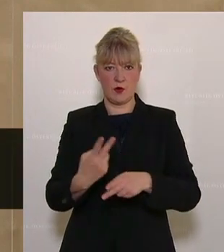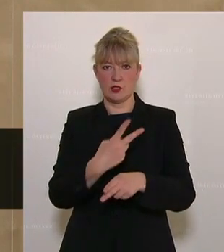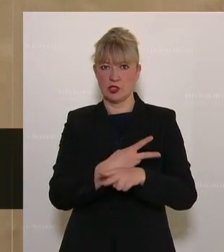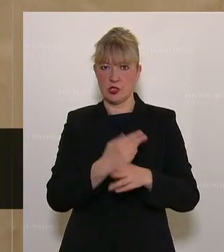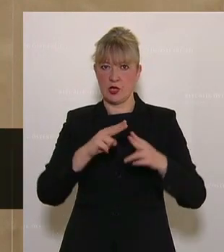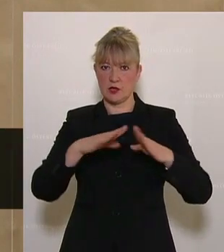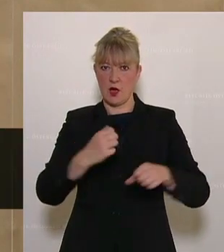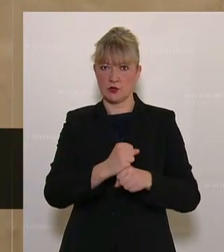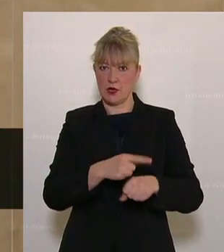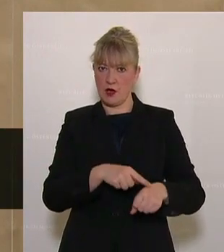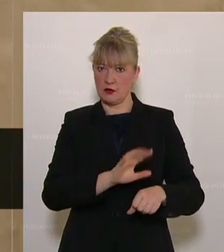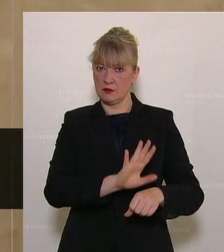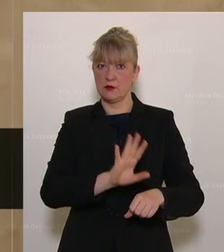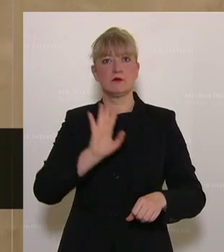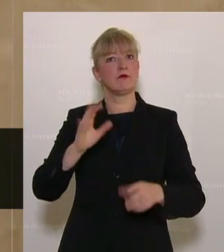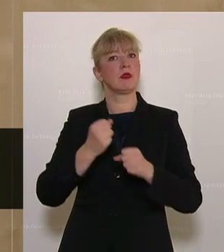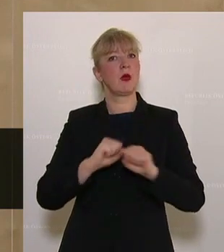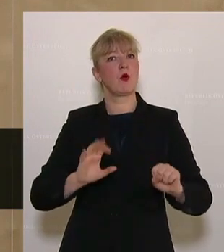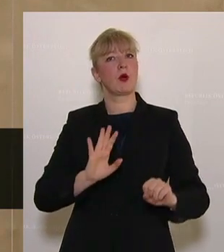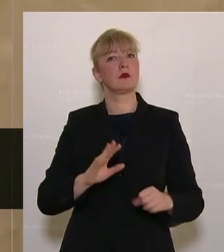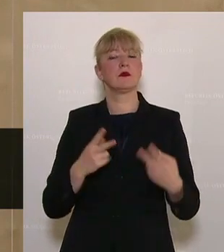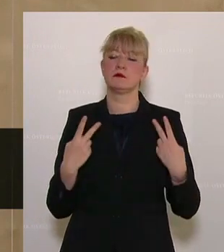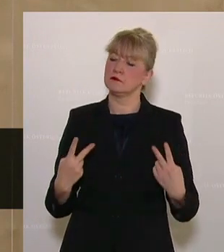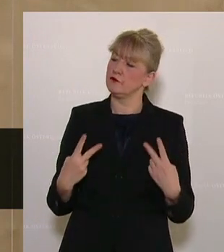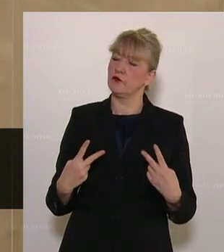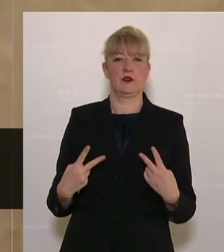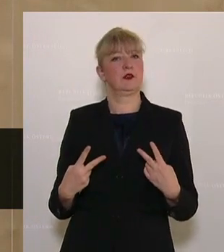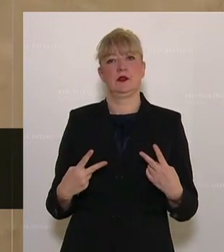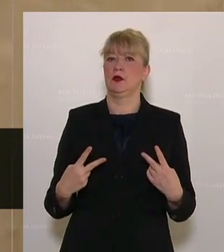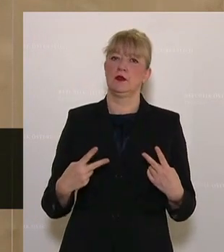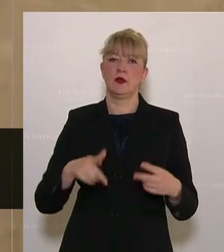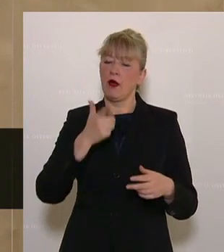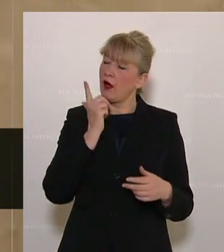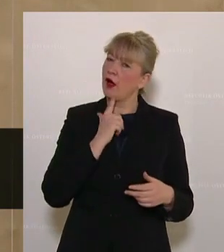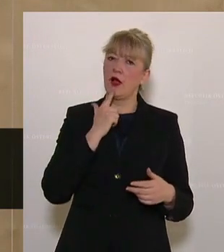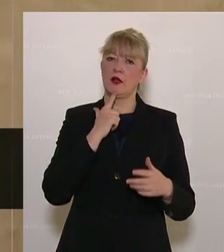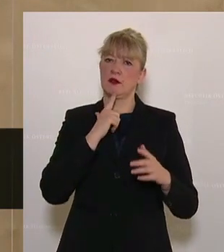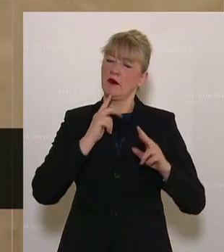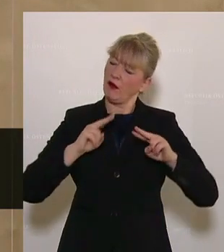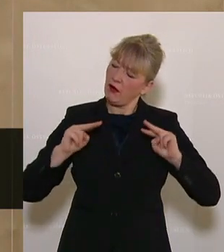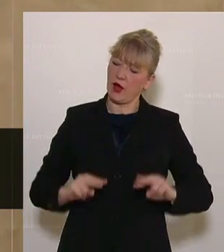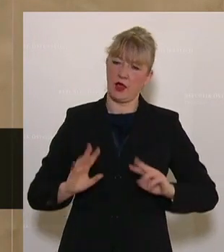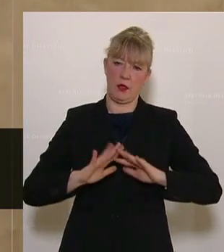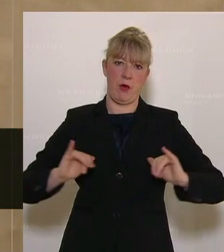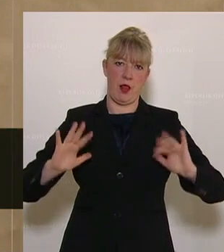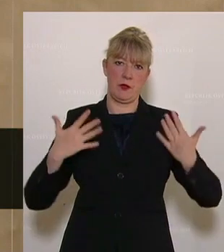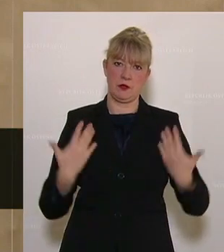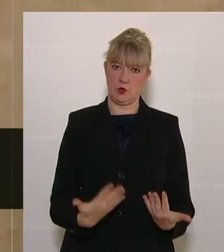gehört in Demokratien zu den zentralen, wichtigsten und auch zu den ältesten Rechten der Parlamente.